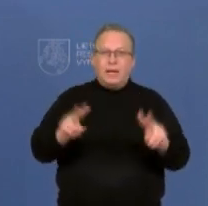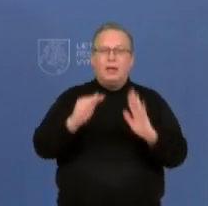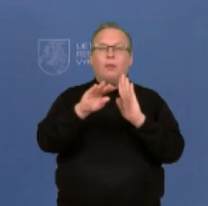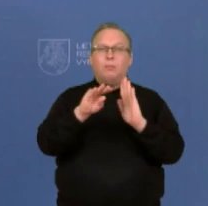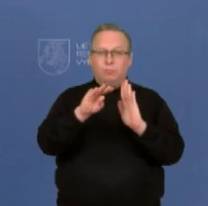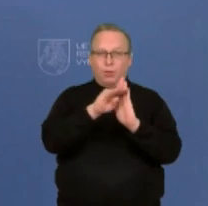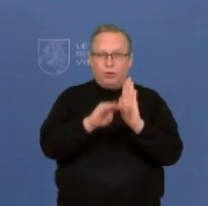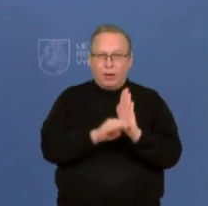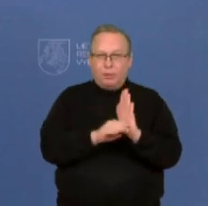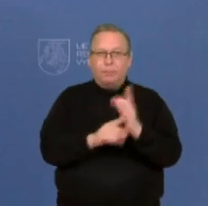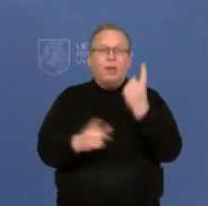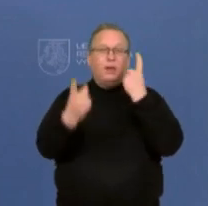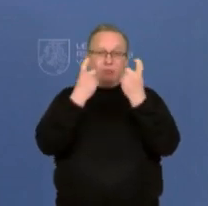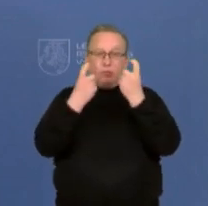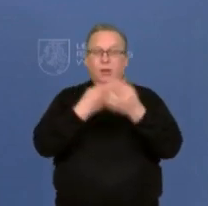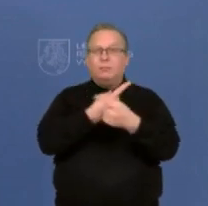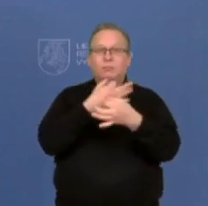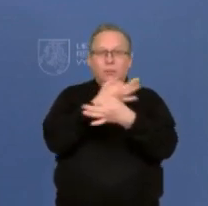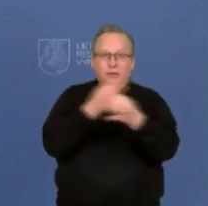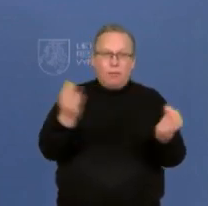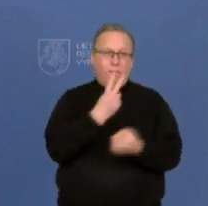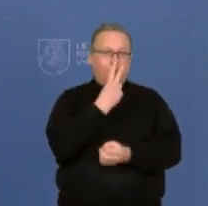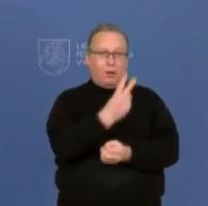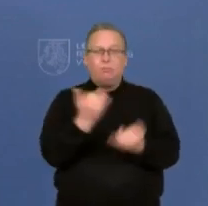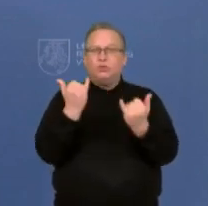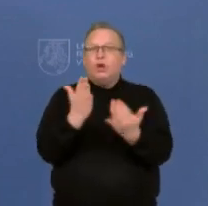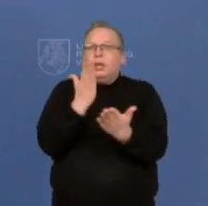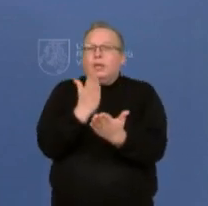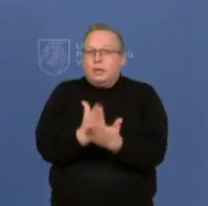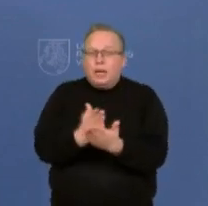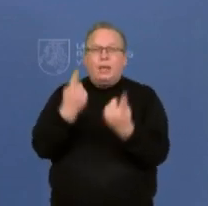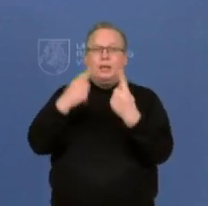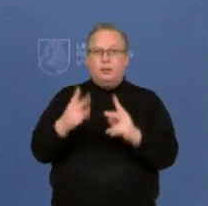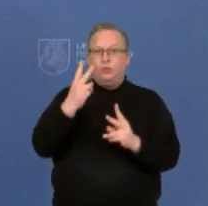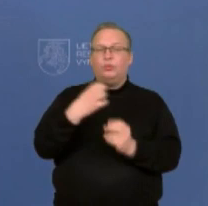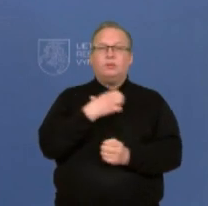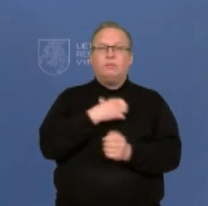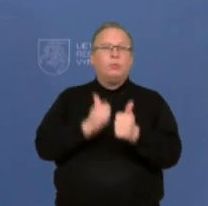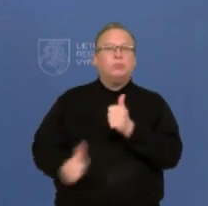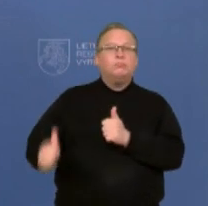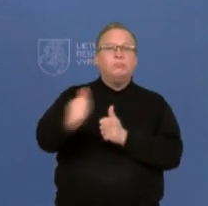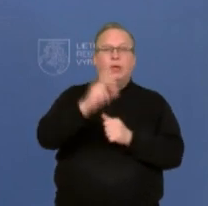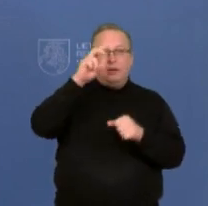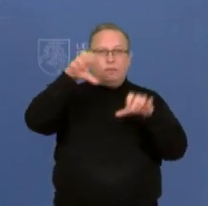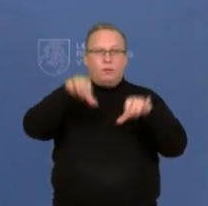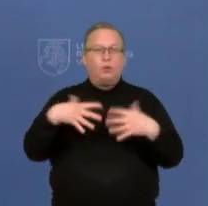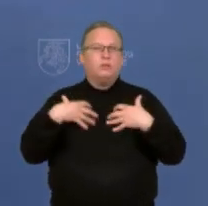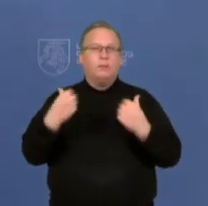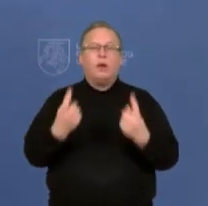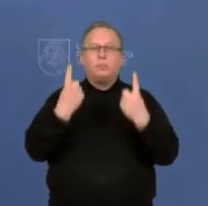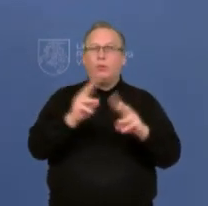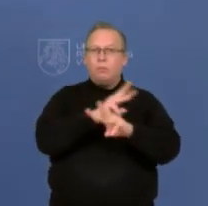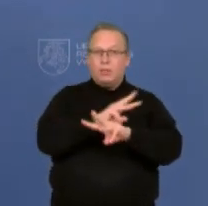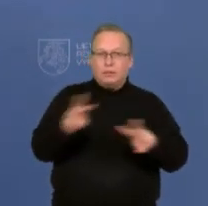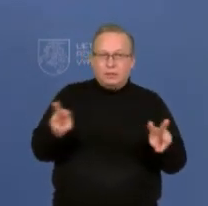žinutę esam priėmę, jie žinom, matom, bet šiandien yra kiti prioritetai, užtatį yra atitinkamai vyriausybės ir sveikatos apsaugos